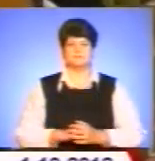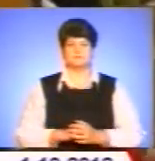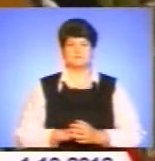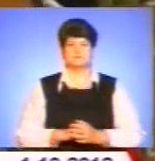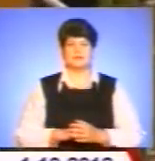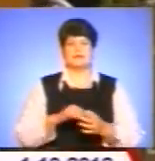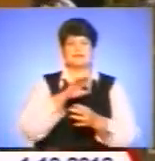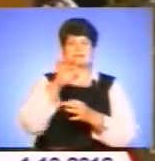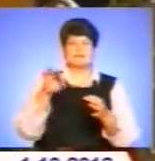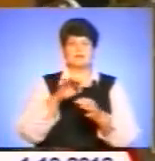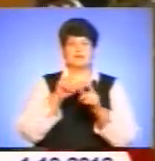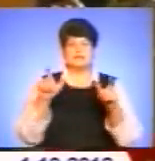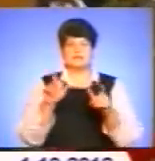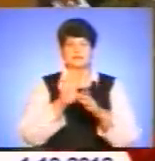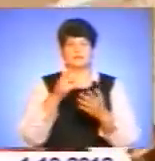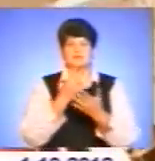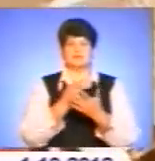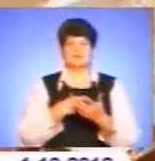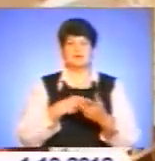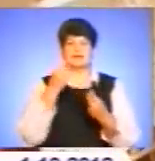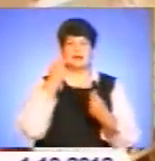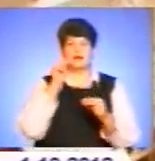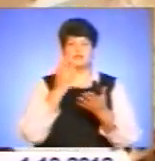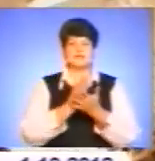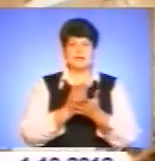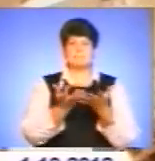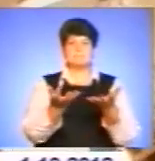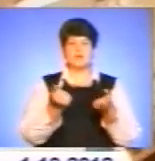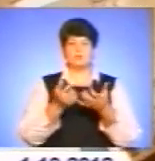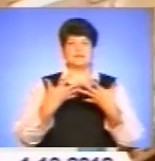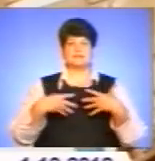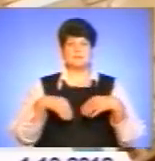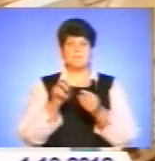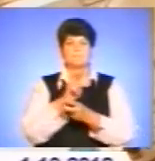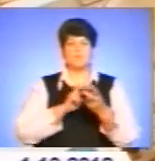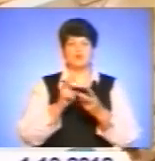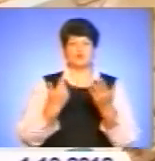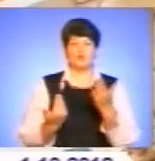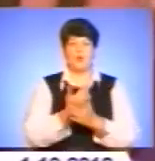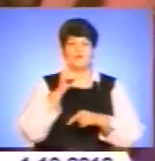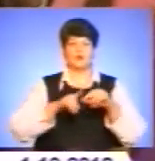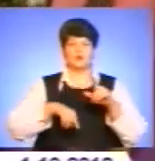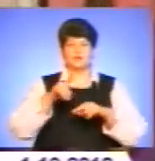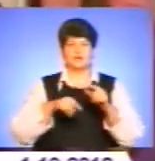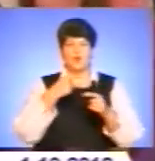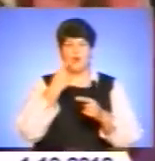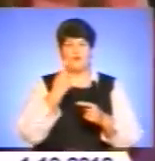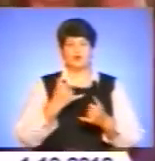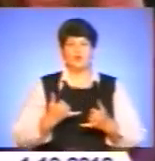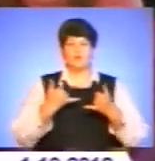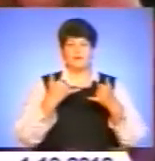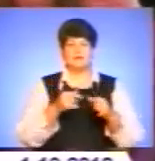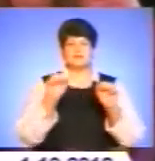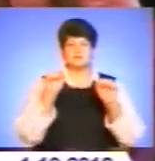Сиротинці не виправдали себе і найкращою альтернативою для дітей є прийомна сім'я. Пошук нових родин, каже уповноважений справ людини Юрій Павленко.